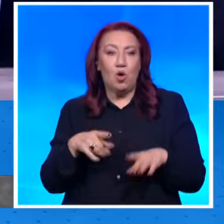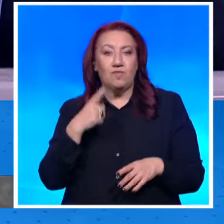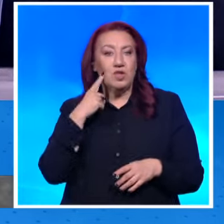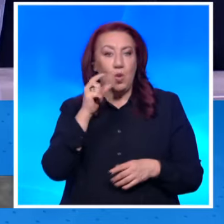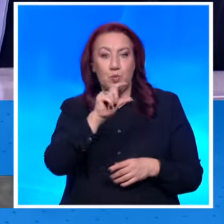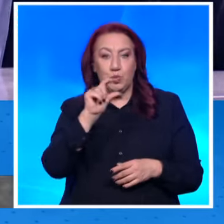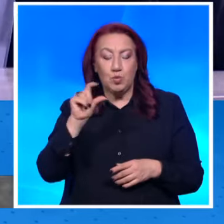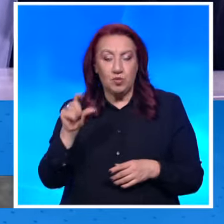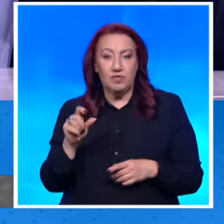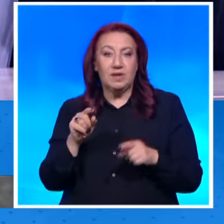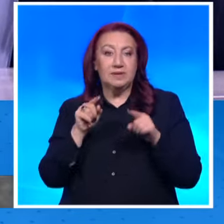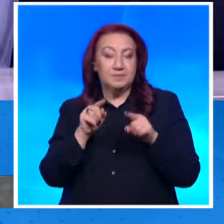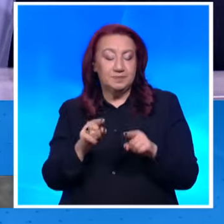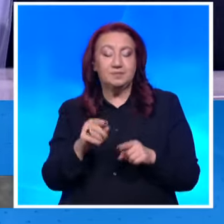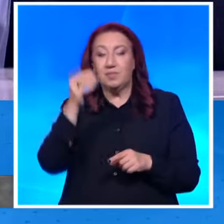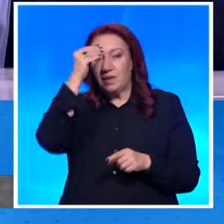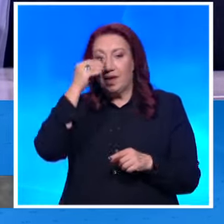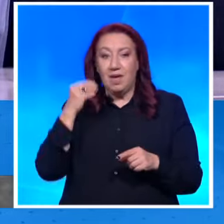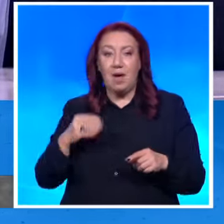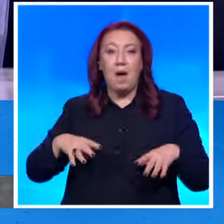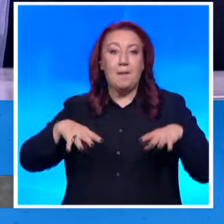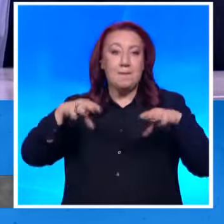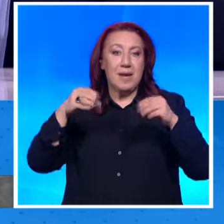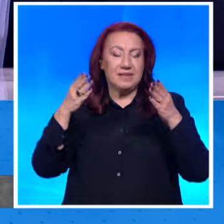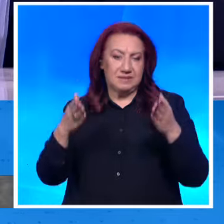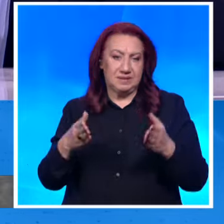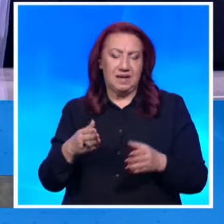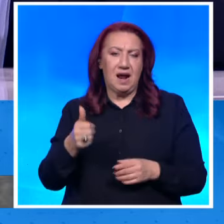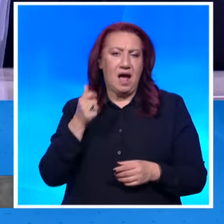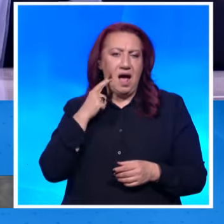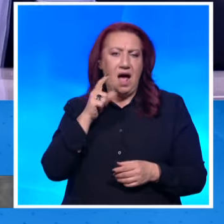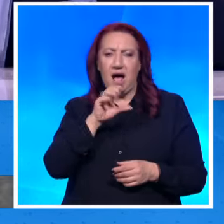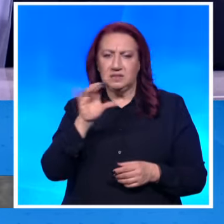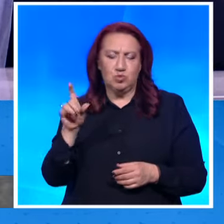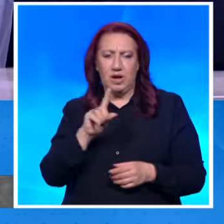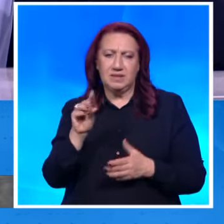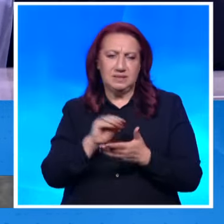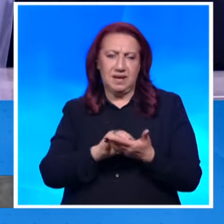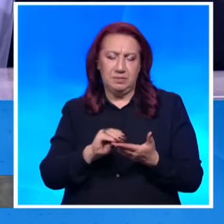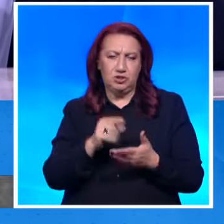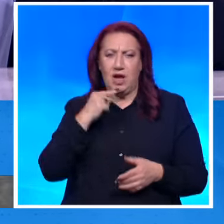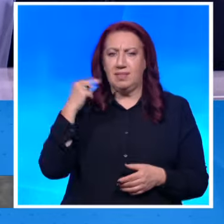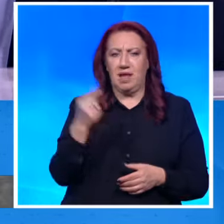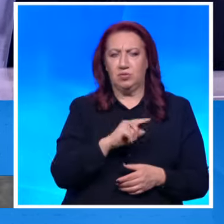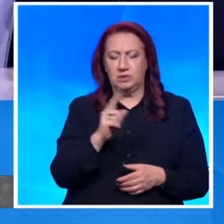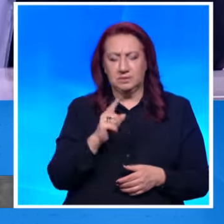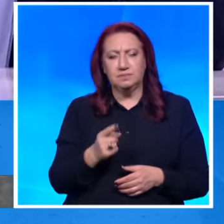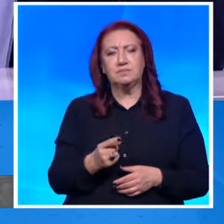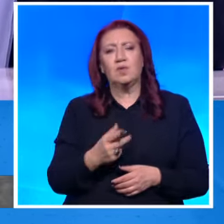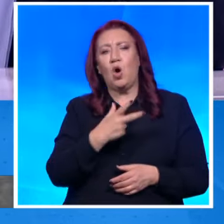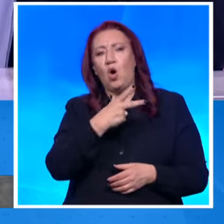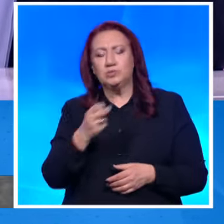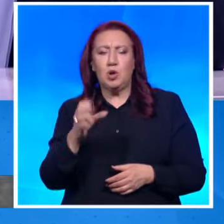от различни стручни, в този манастир Полихром това една азбука не се пише за една година, ито прави да се правят. Вероятно 850-та вече са започнали.